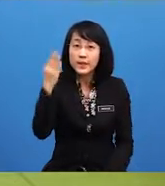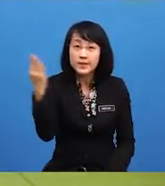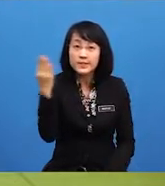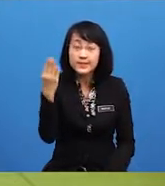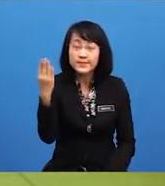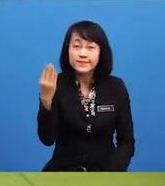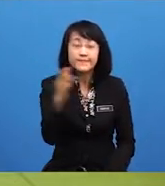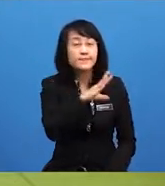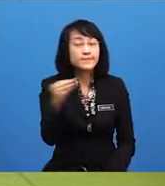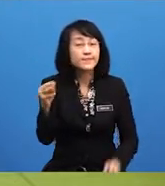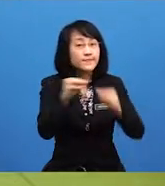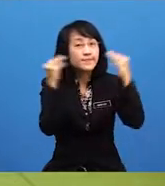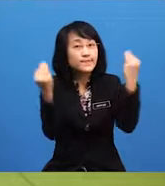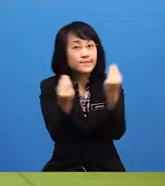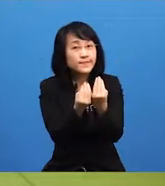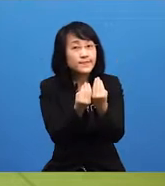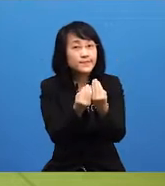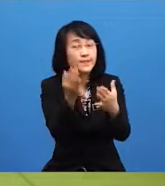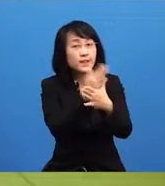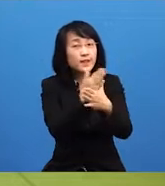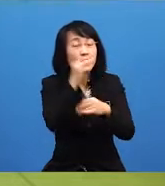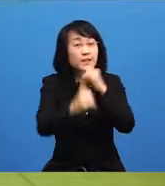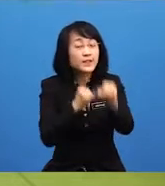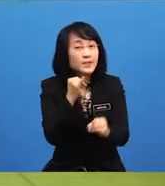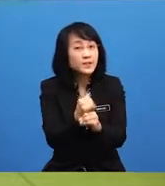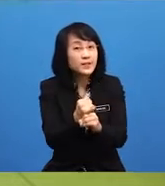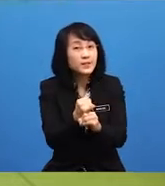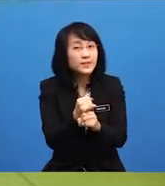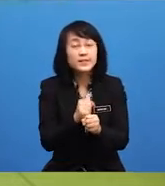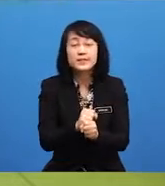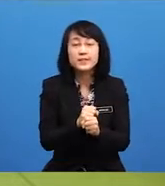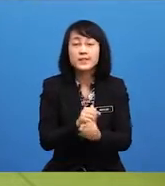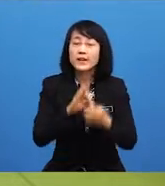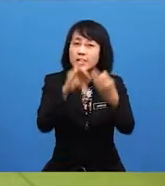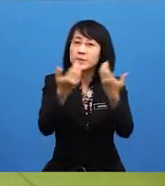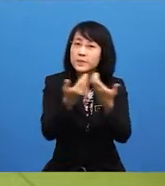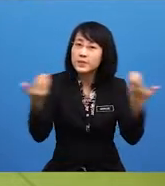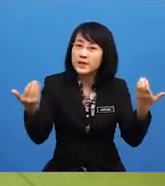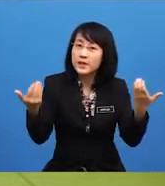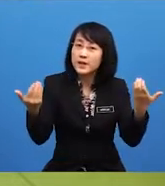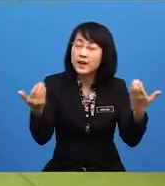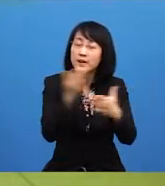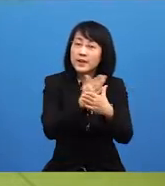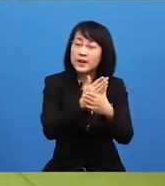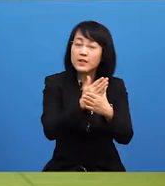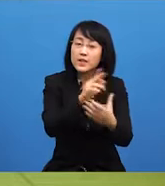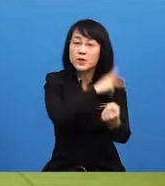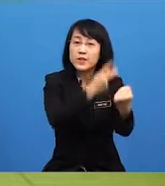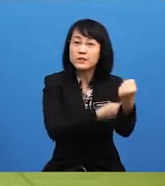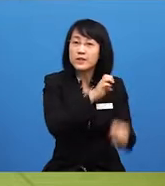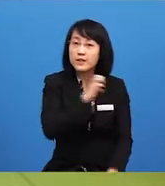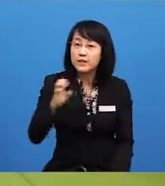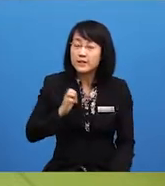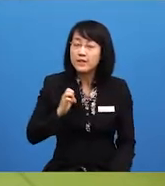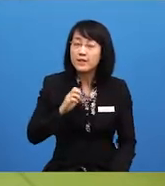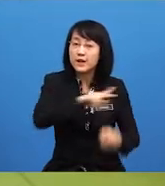perseptif masyarakat antarabangsa terhadap permisahan antara kuasa eksekutif dengan kuasa